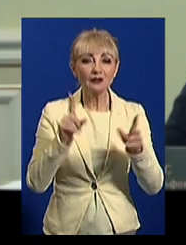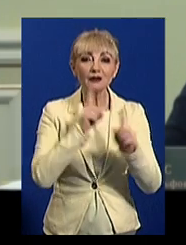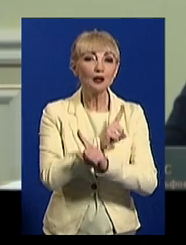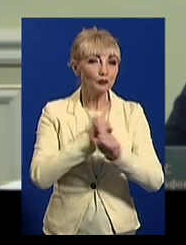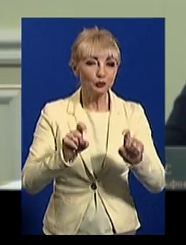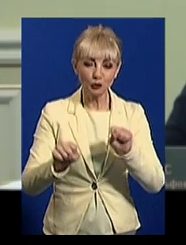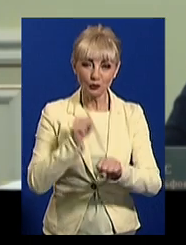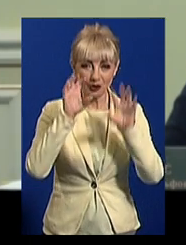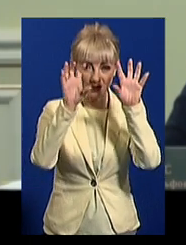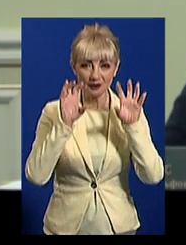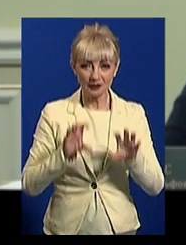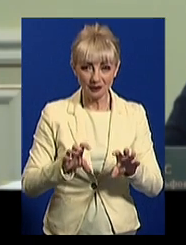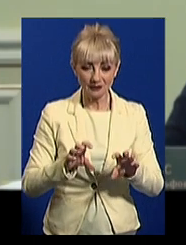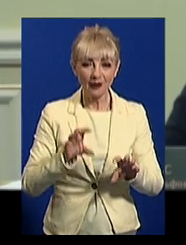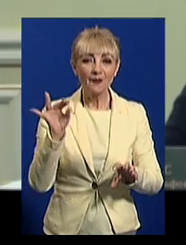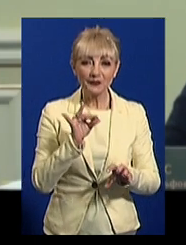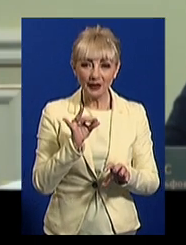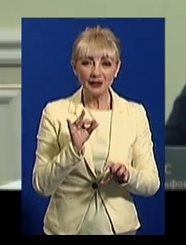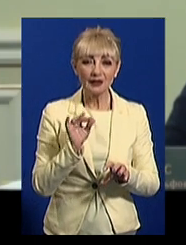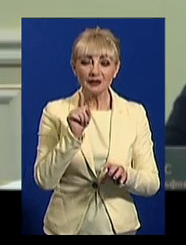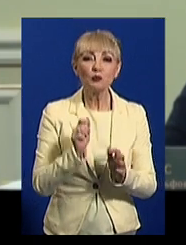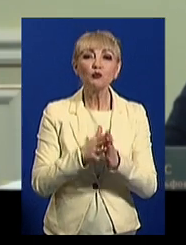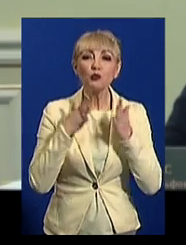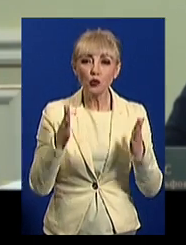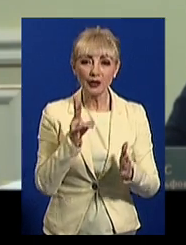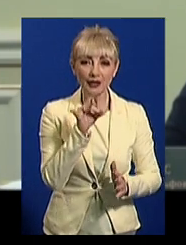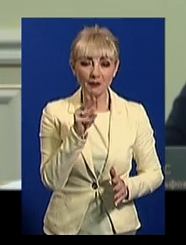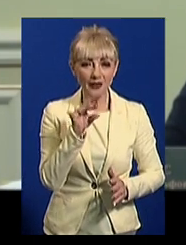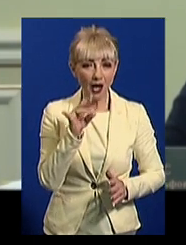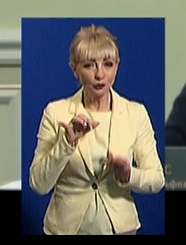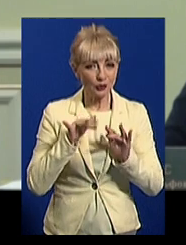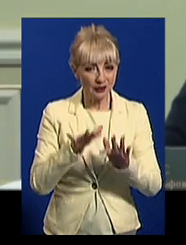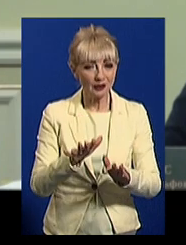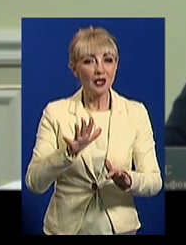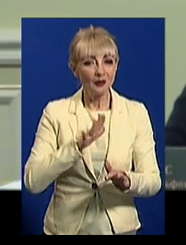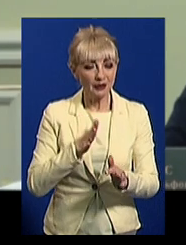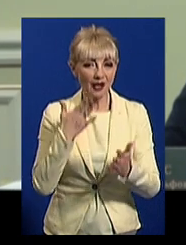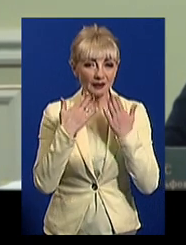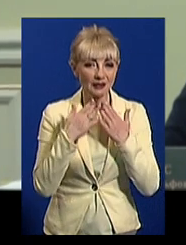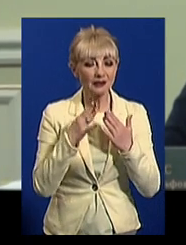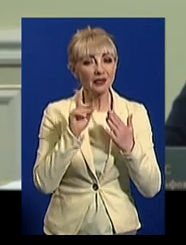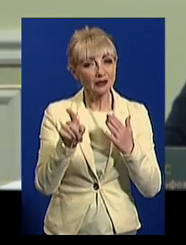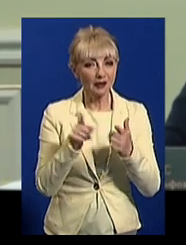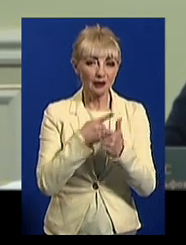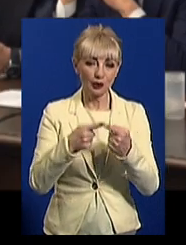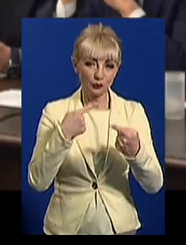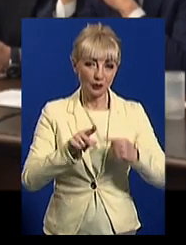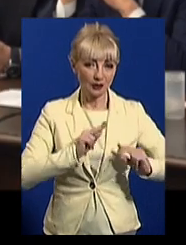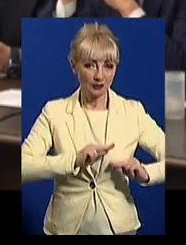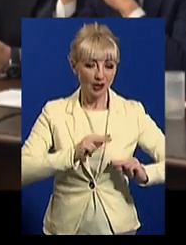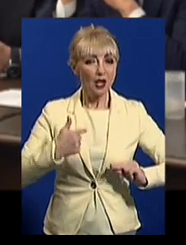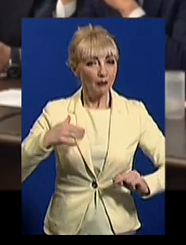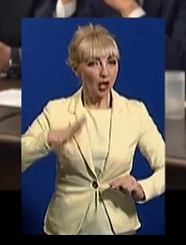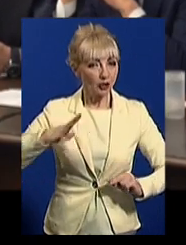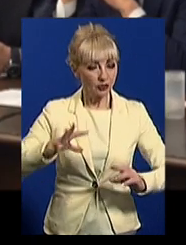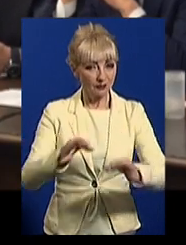порушувати законодавство. І тим більше, щоб кримінальне переслідування проходило стосовно тих чи інших співробітників. Ми чекаємо роз'яснення